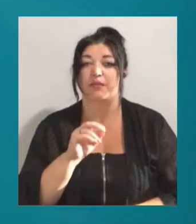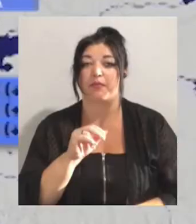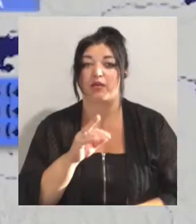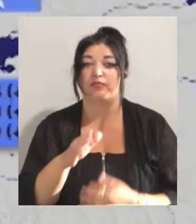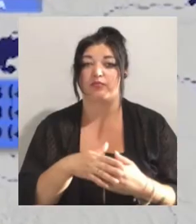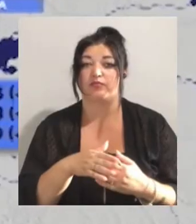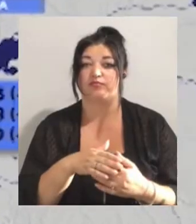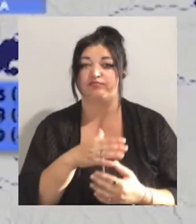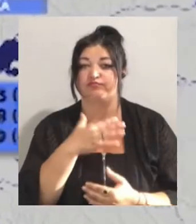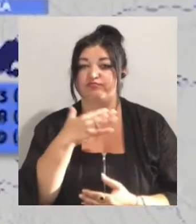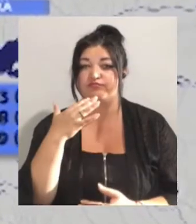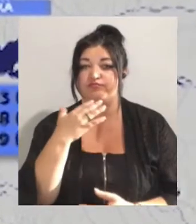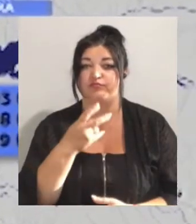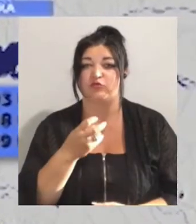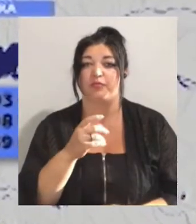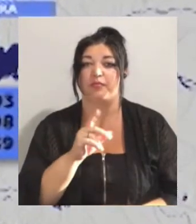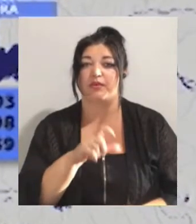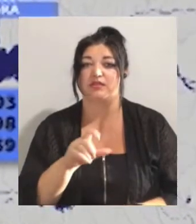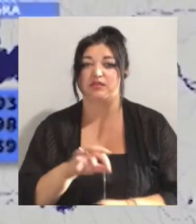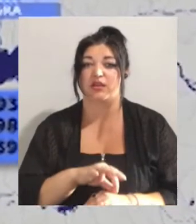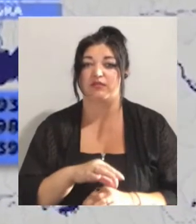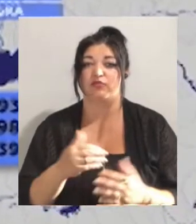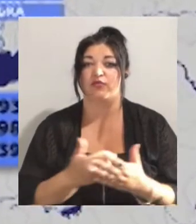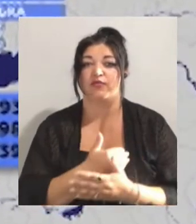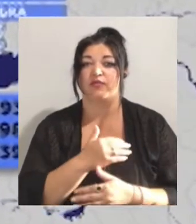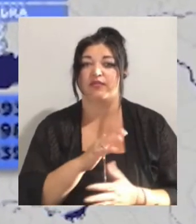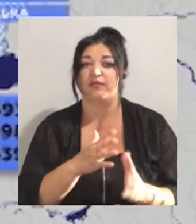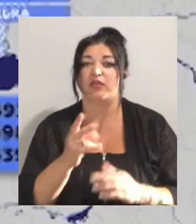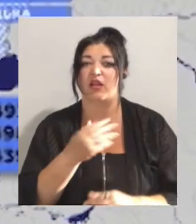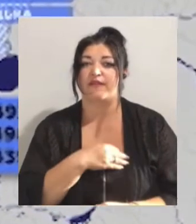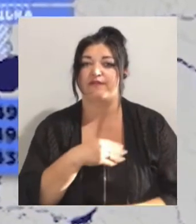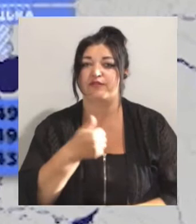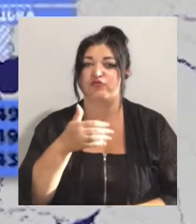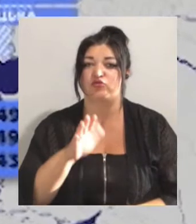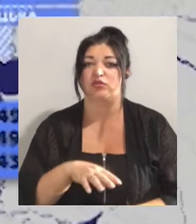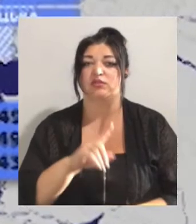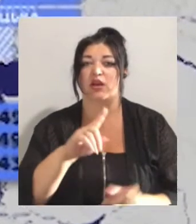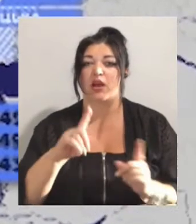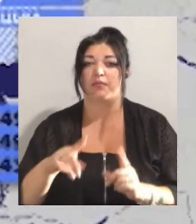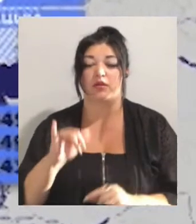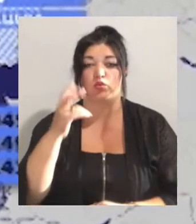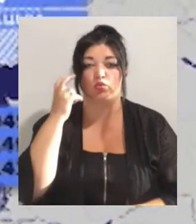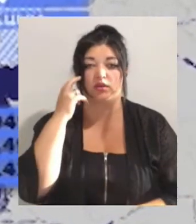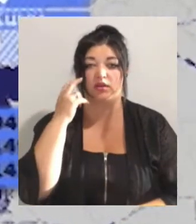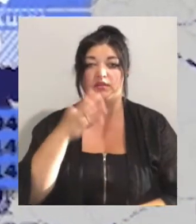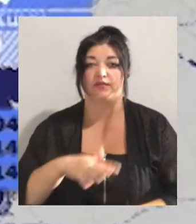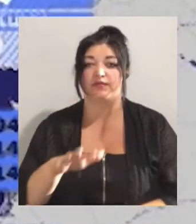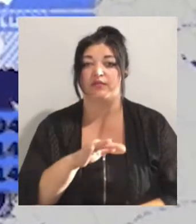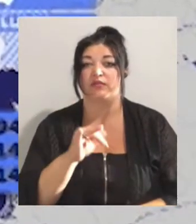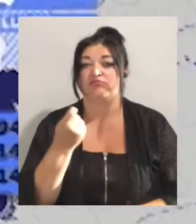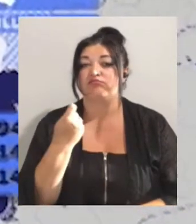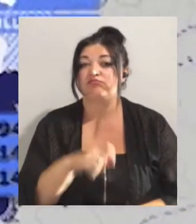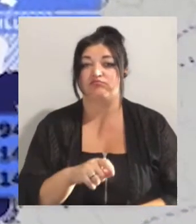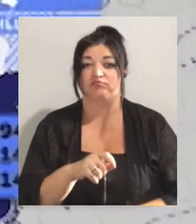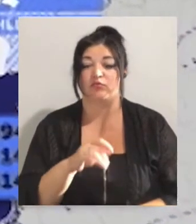пацієнтів. Найбільше нових випадків інфекції виявили на Львівщині, Закарпатті та у Києві. І жодного нового зараженого у